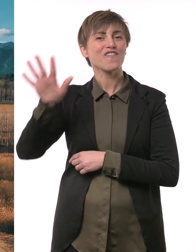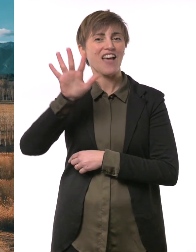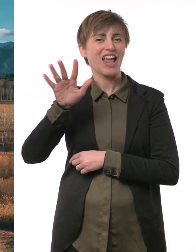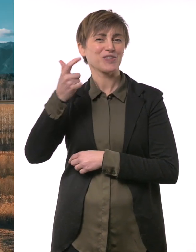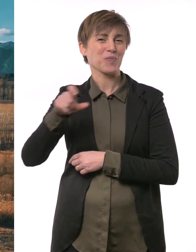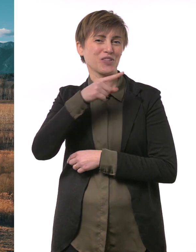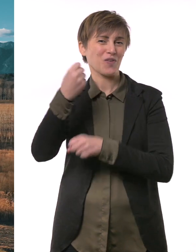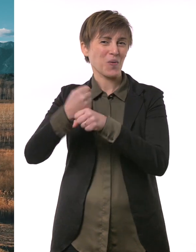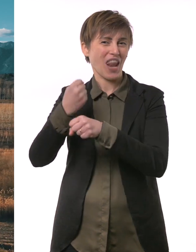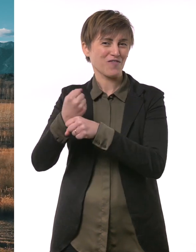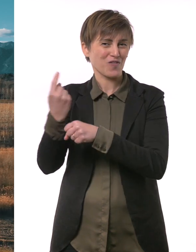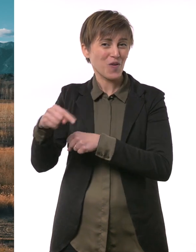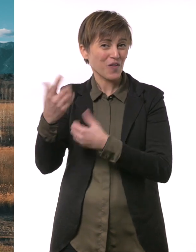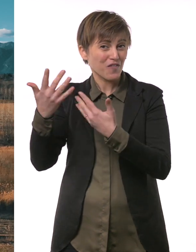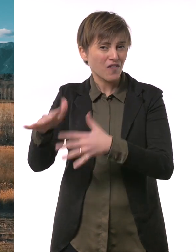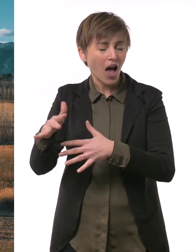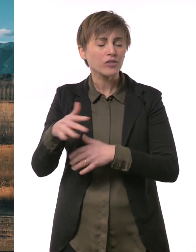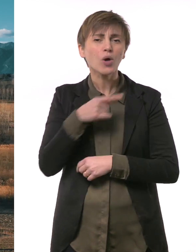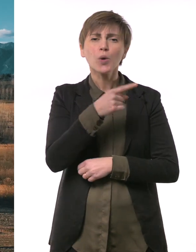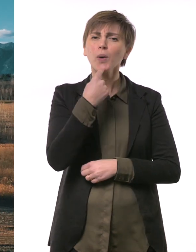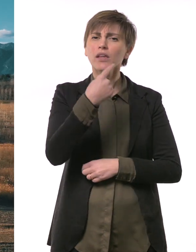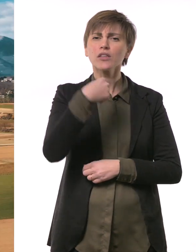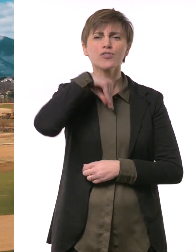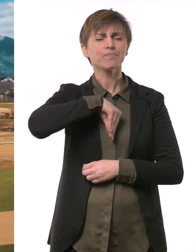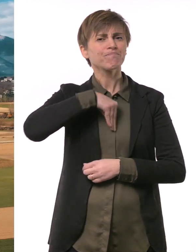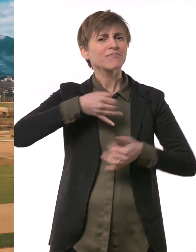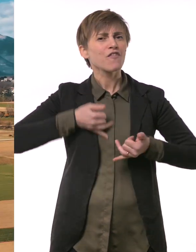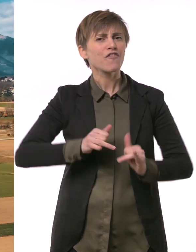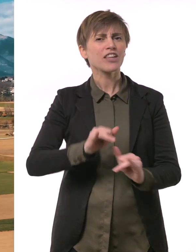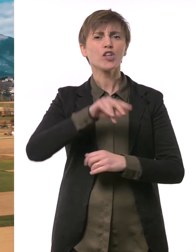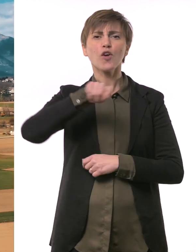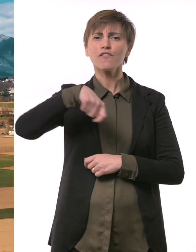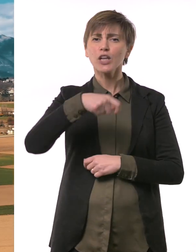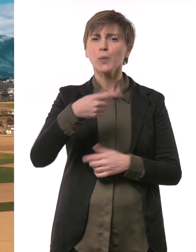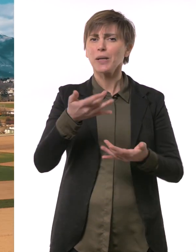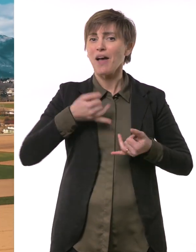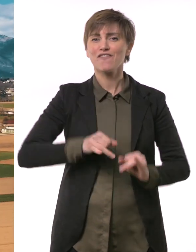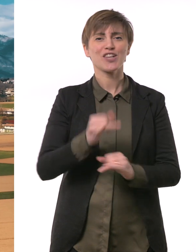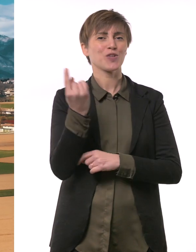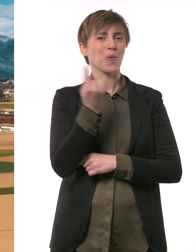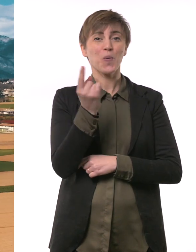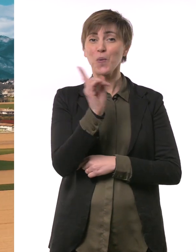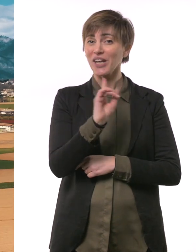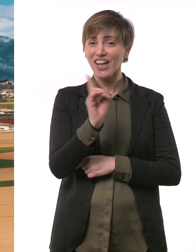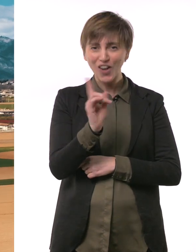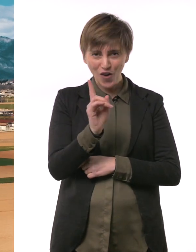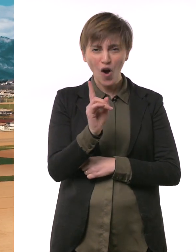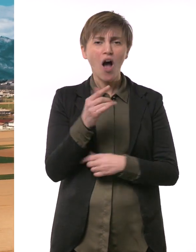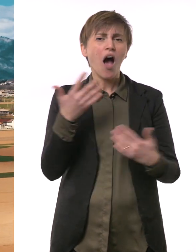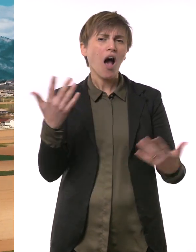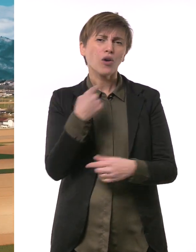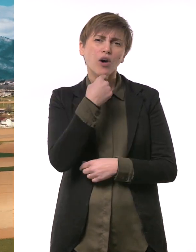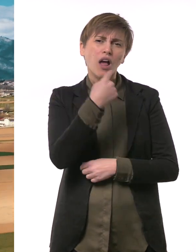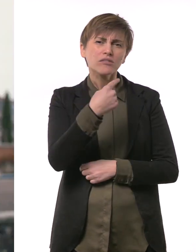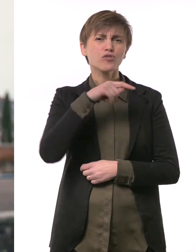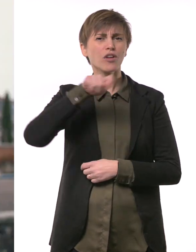sentiva figlio del friuli ma sapeva di non essere figlio unico e allora ecco questo lamento di uno scrittore incompreso che diceva